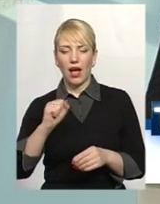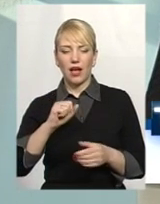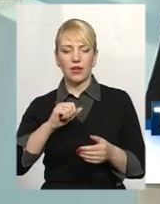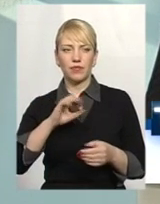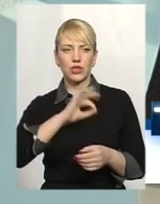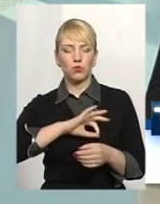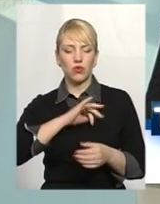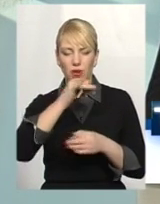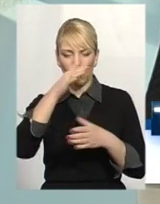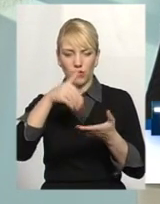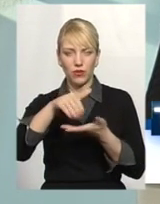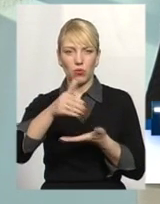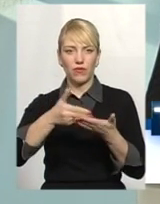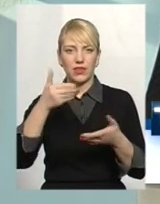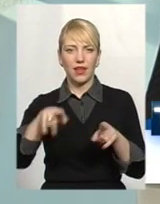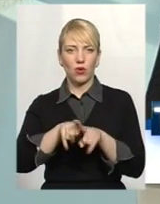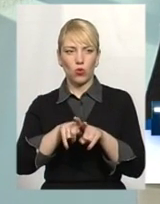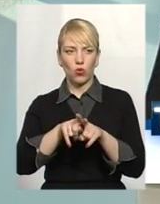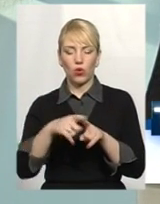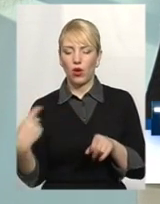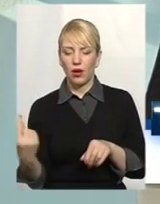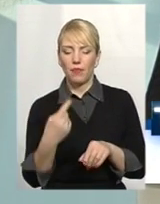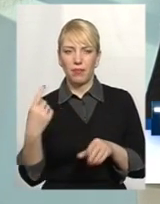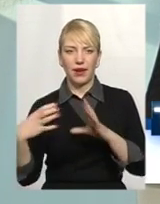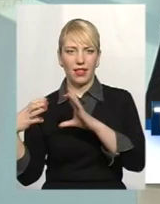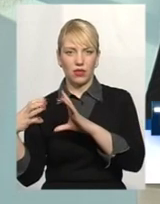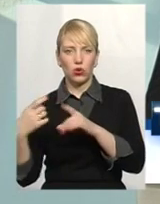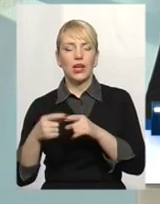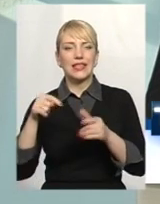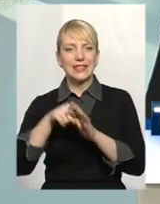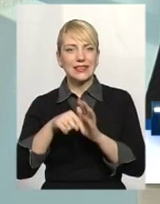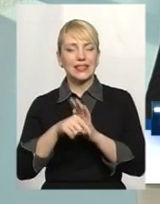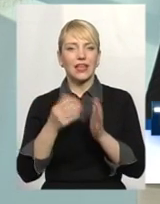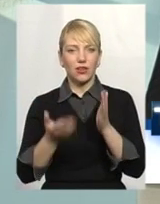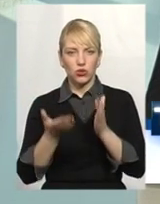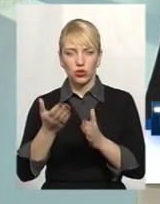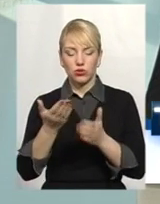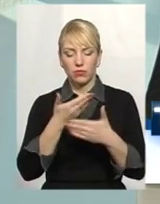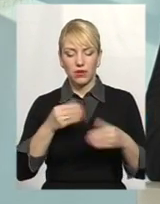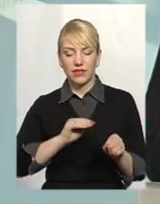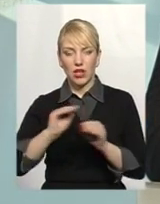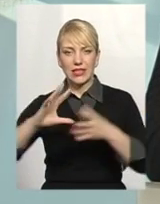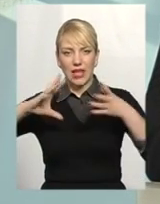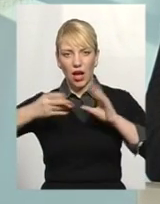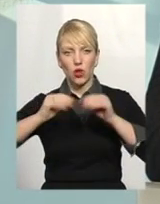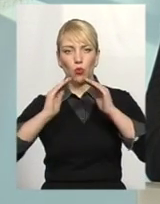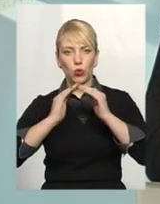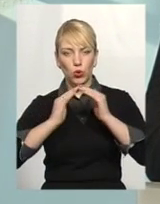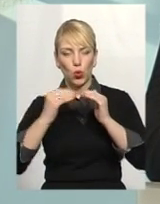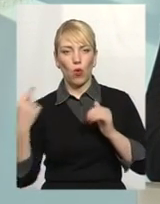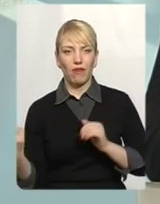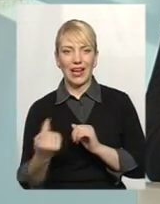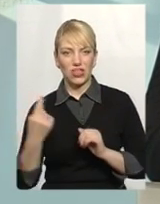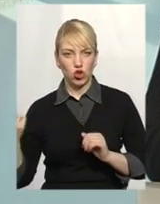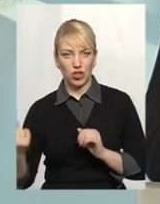відмовитися від такого приладу обліку. Тобто, якщо ми встановлюємо загальнобудинковий лічильник і